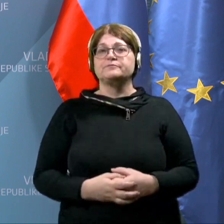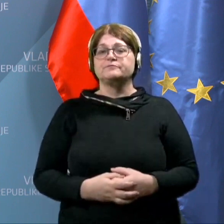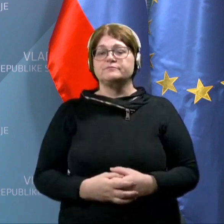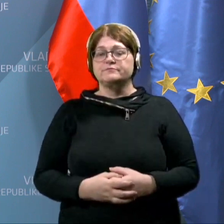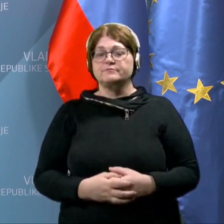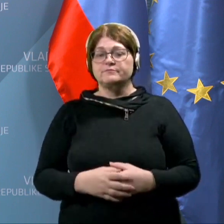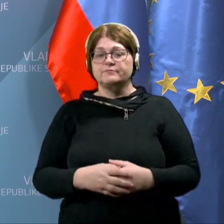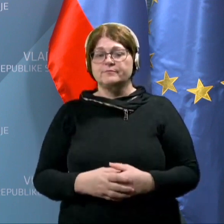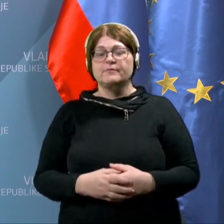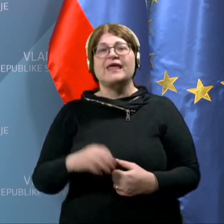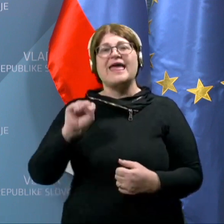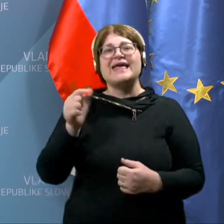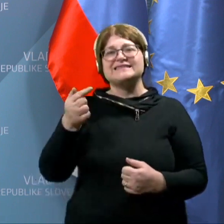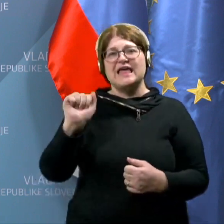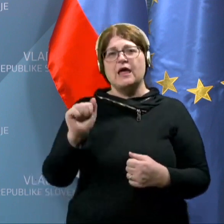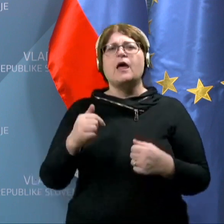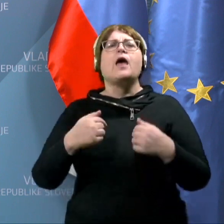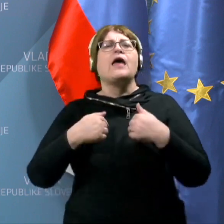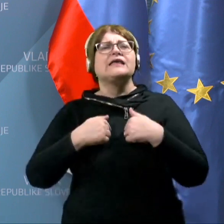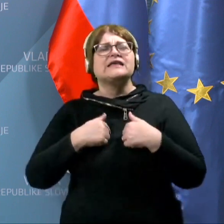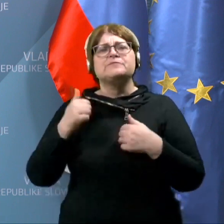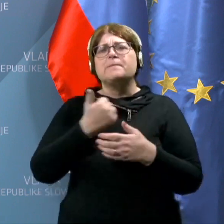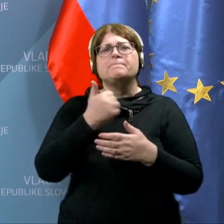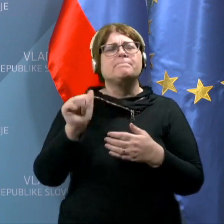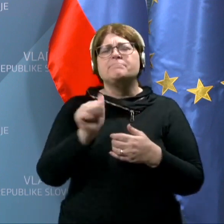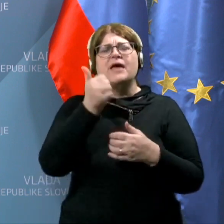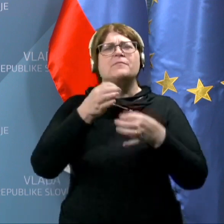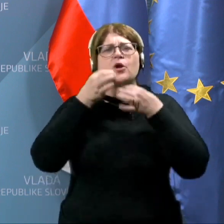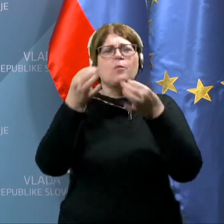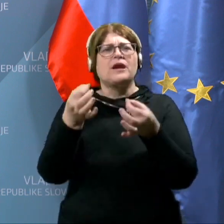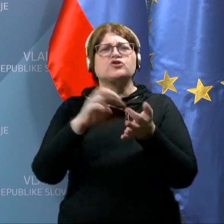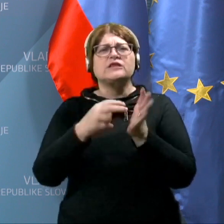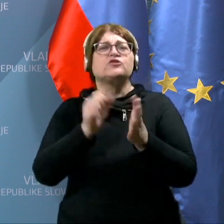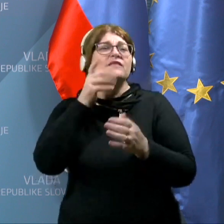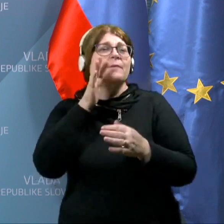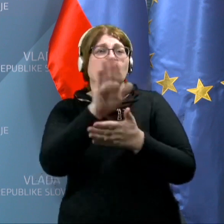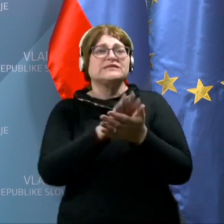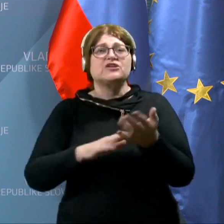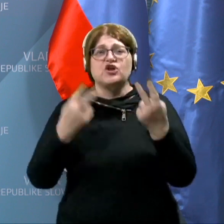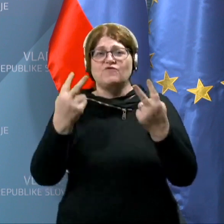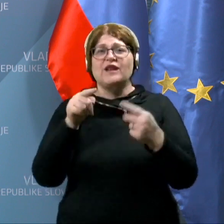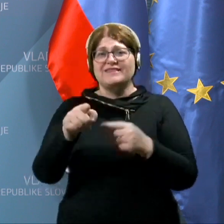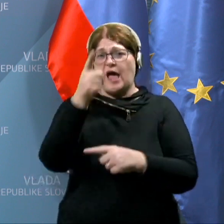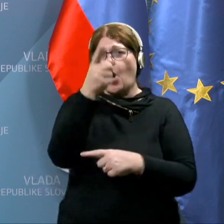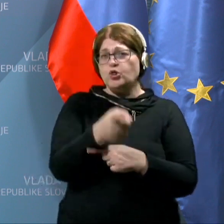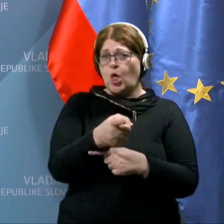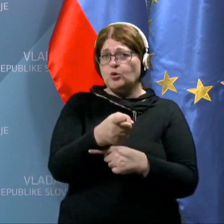Domena Delesta, jaz bi mogoče najprej vprašal, čisto tehnično, kdaj bo začel veljeti ta odlog?